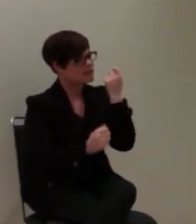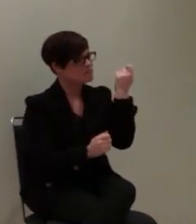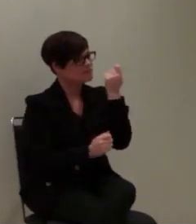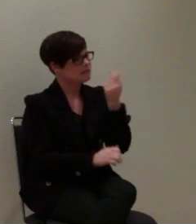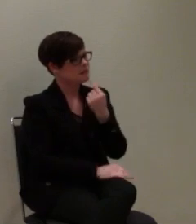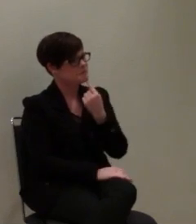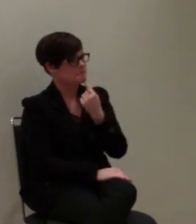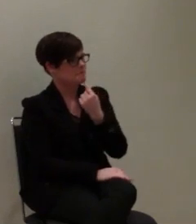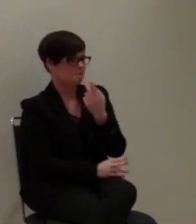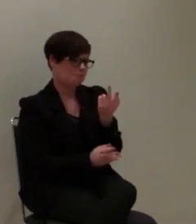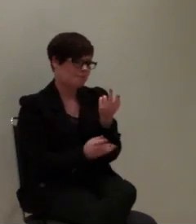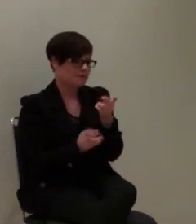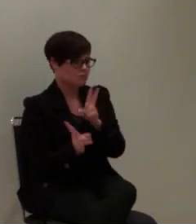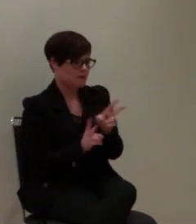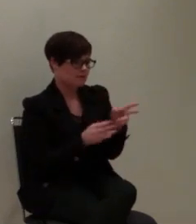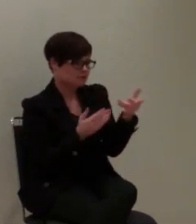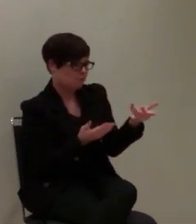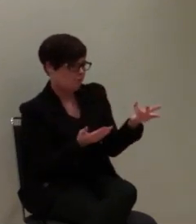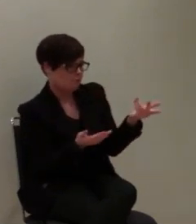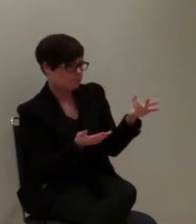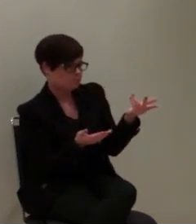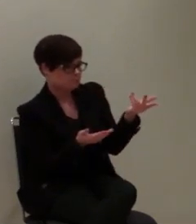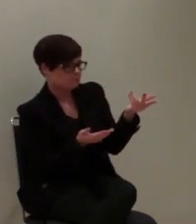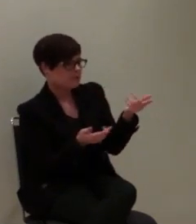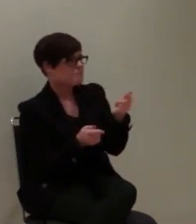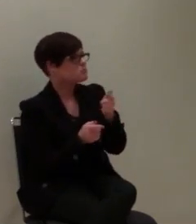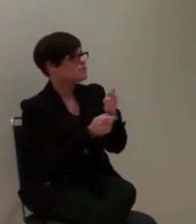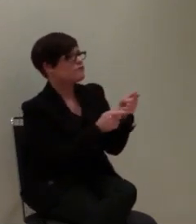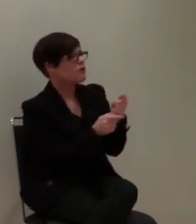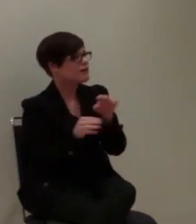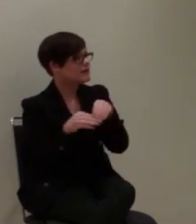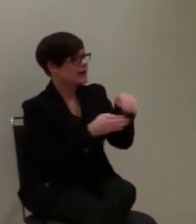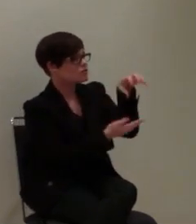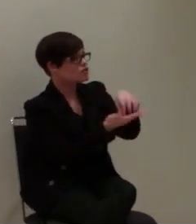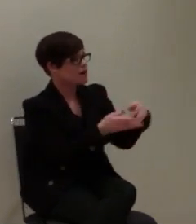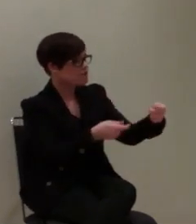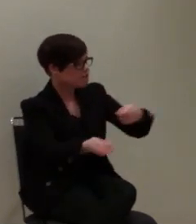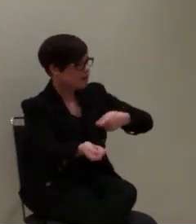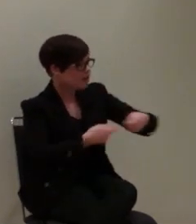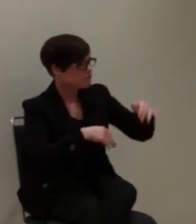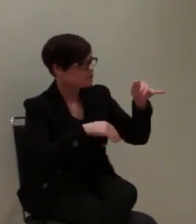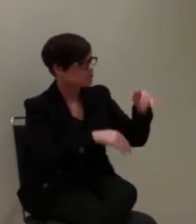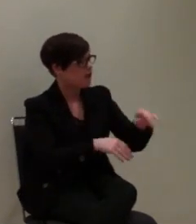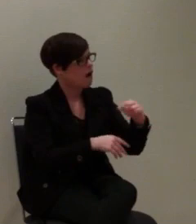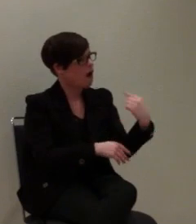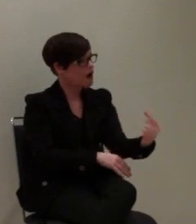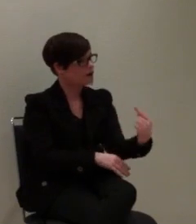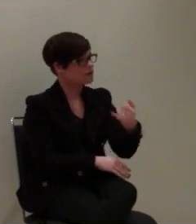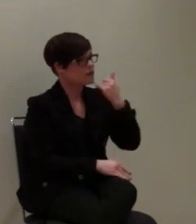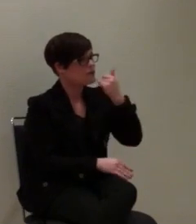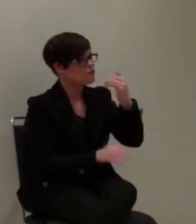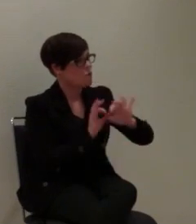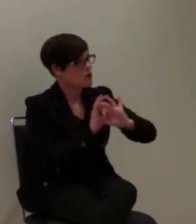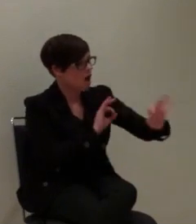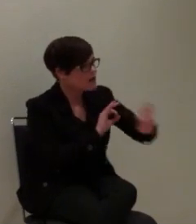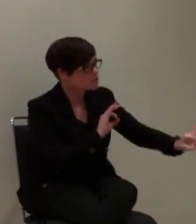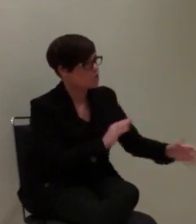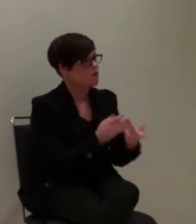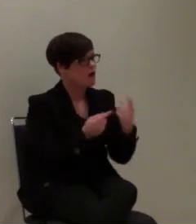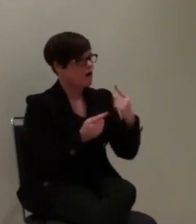Also normalerweise ist das ja so, die Feuerwehrleitstelle in Frankfurt, die hat ihre eigenen Telefonleitungen, die hat ihre eigenen